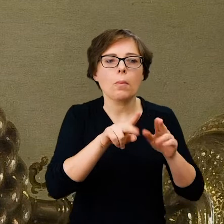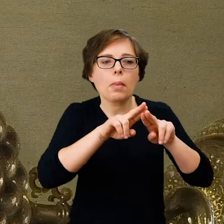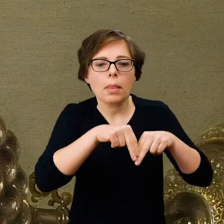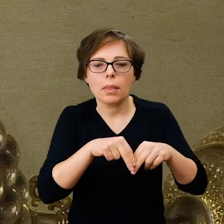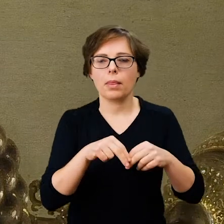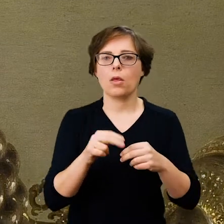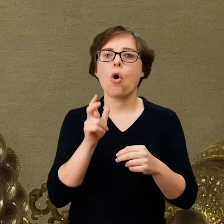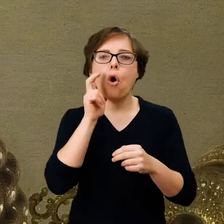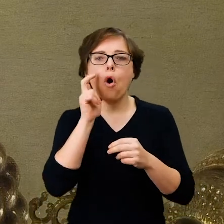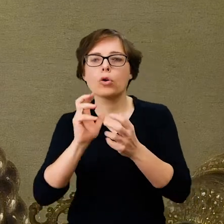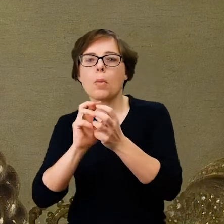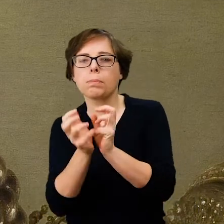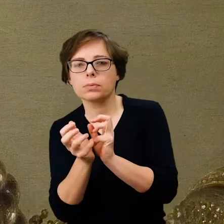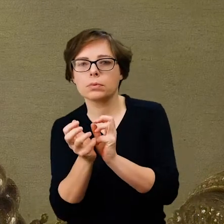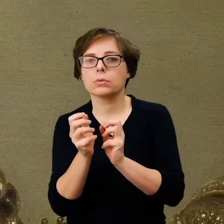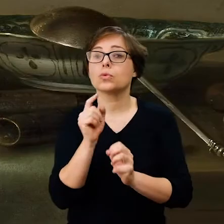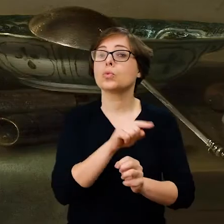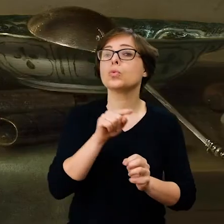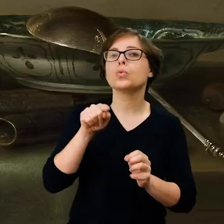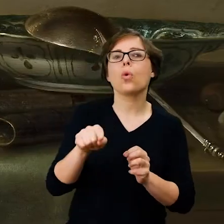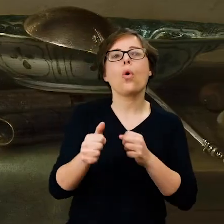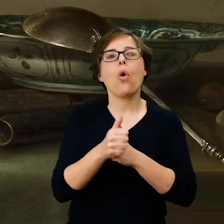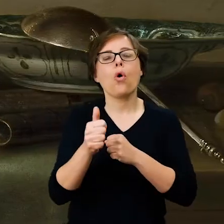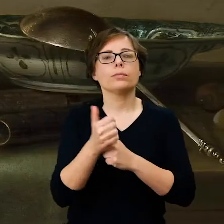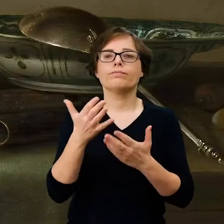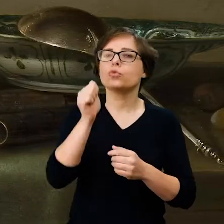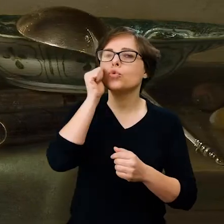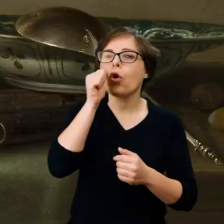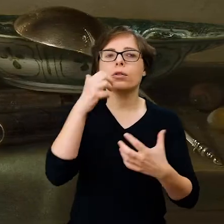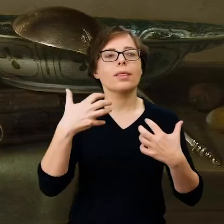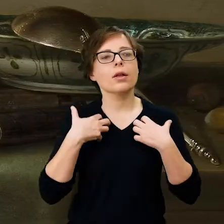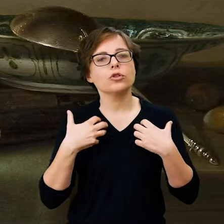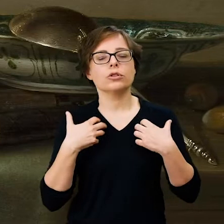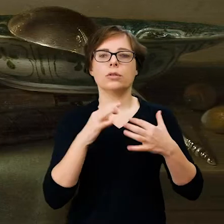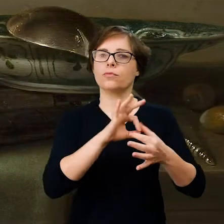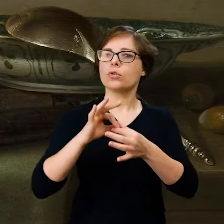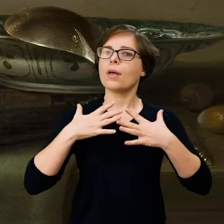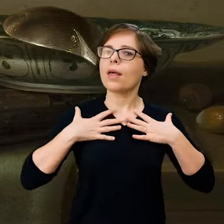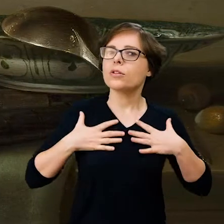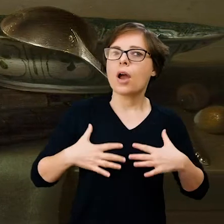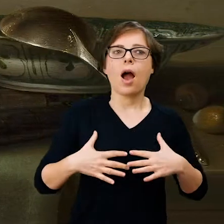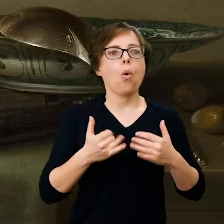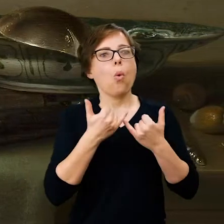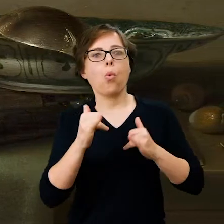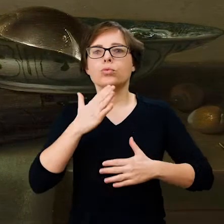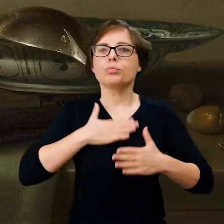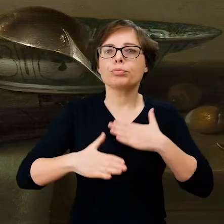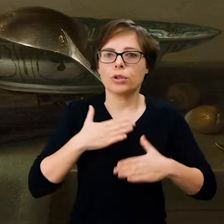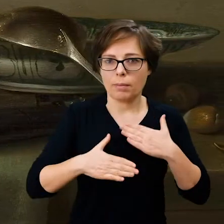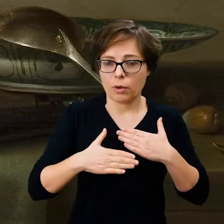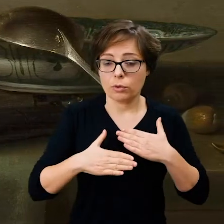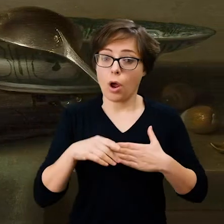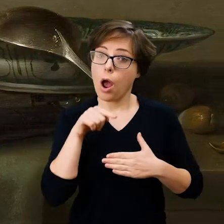orzechy, które przypominają o takich rozkoszach zmysłowych dostępnych ludziom,